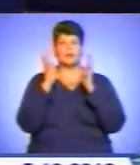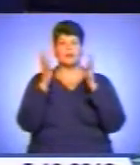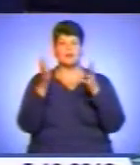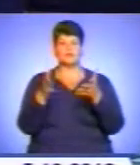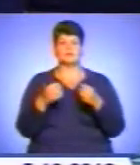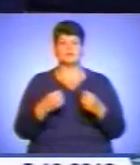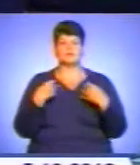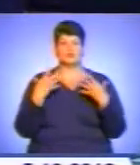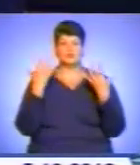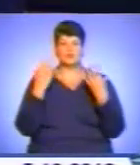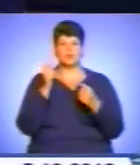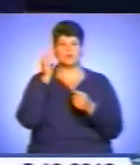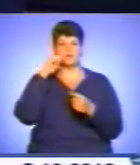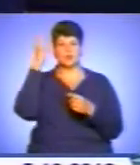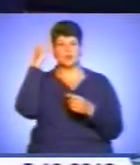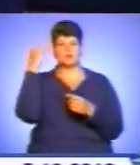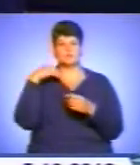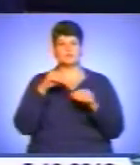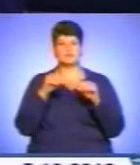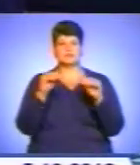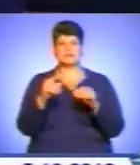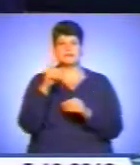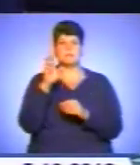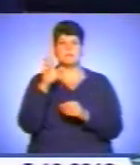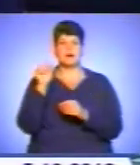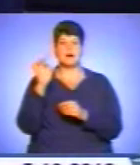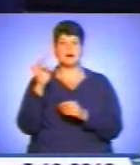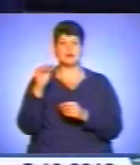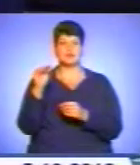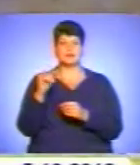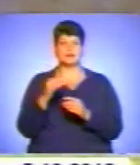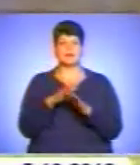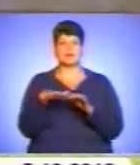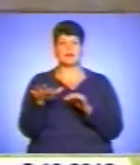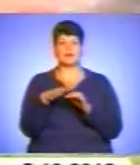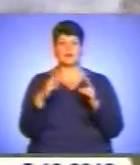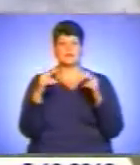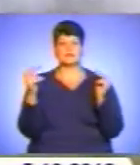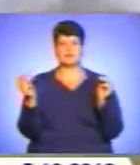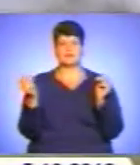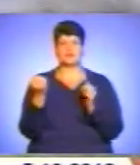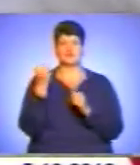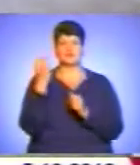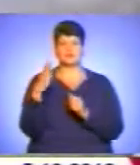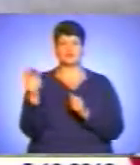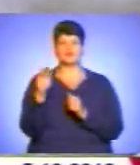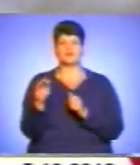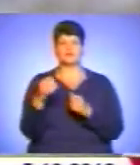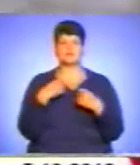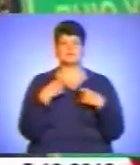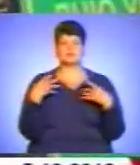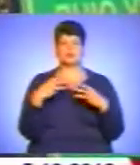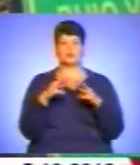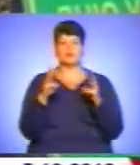українського козацтва, висадили у Збаражі на території замку. 14 жовтня свято покрови